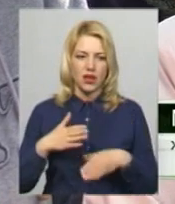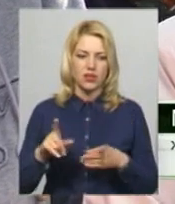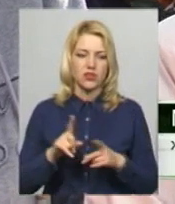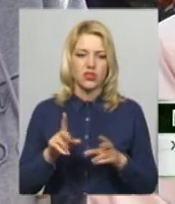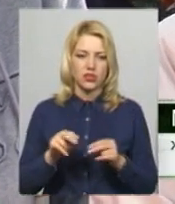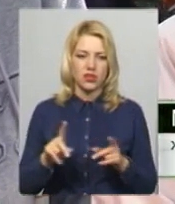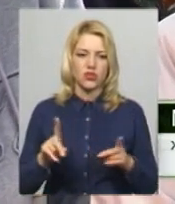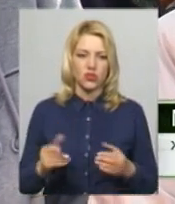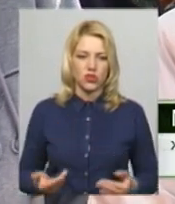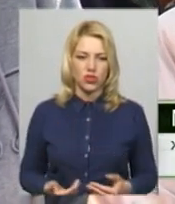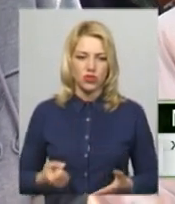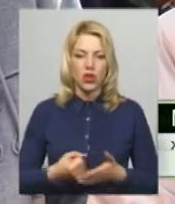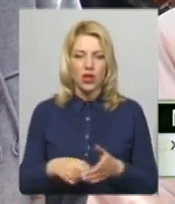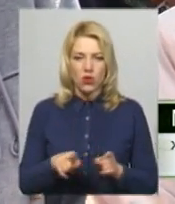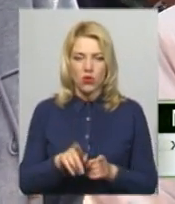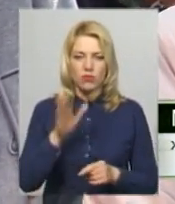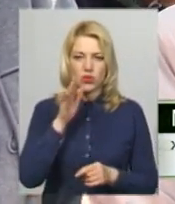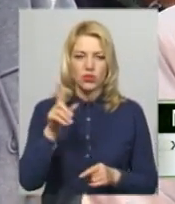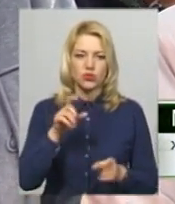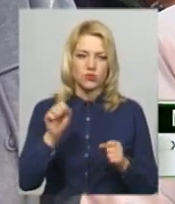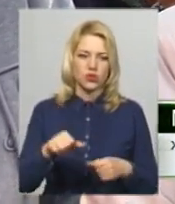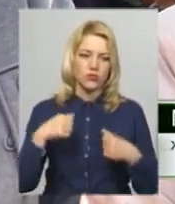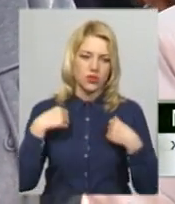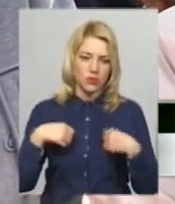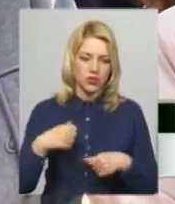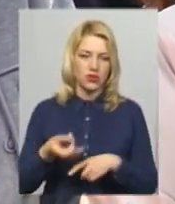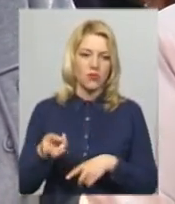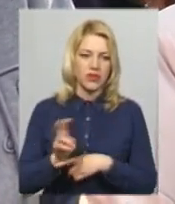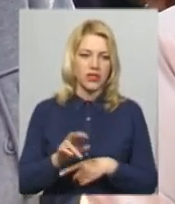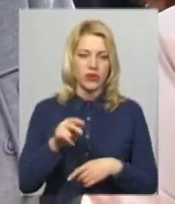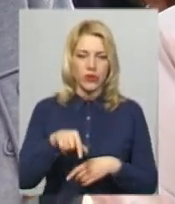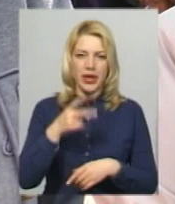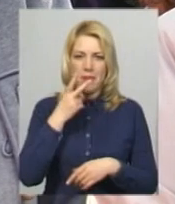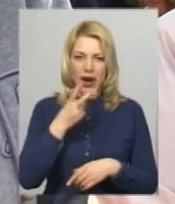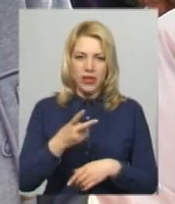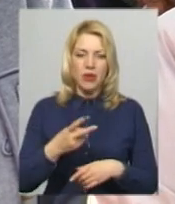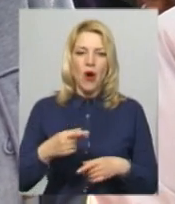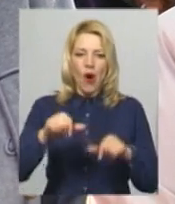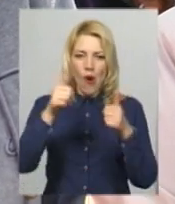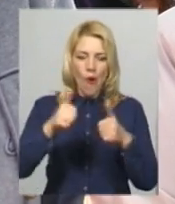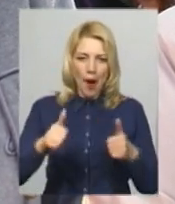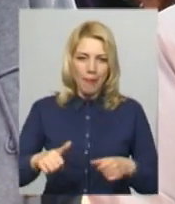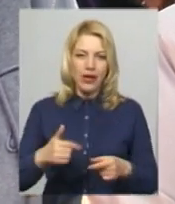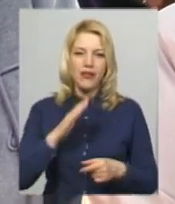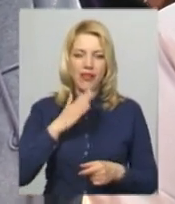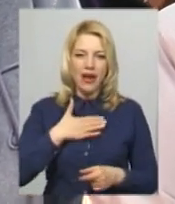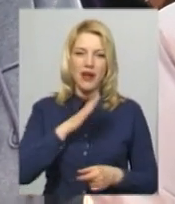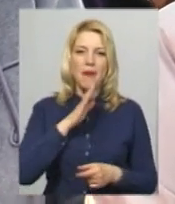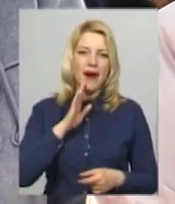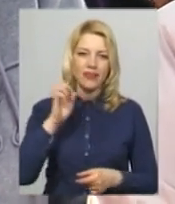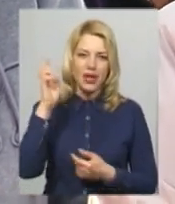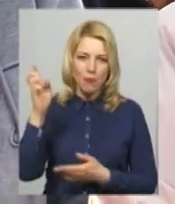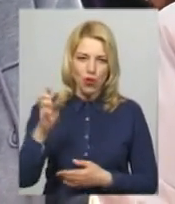дожили до такої пори, що можемо так спокійно прийти тут і що бачимо, образ побачимо нашої матері